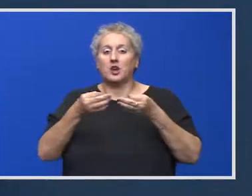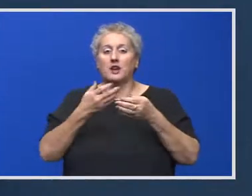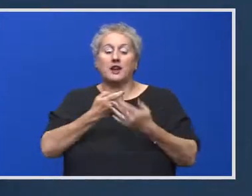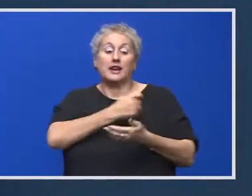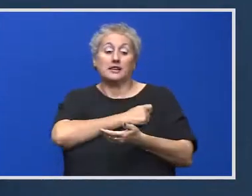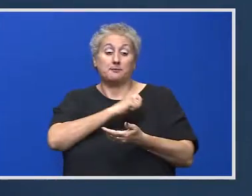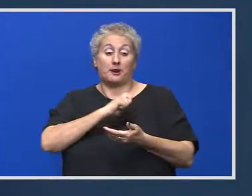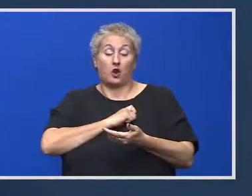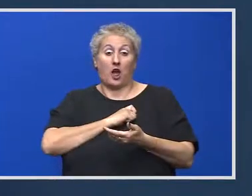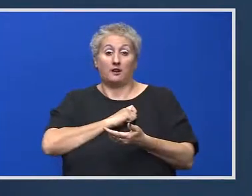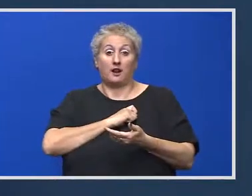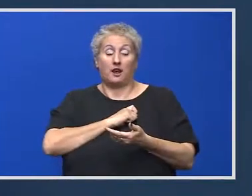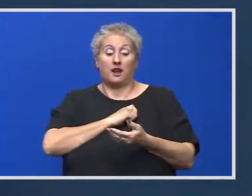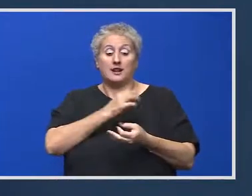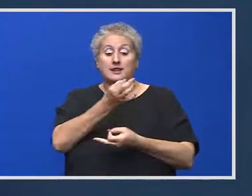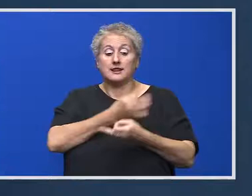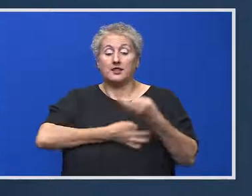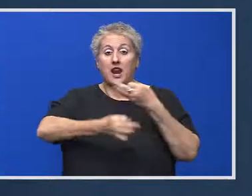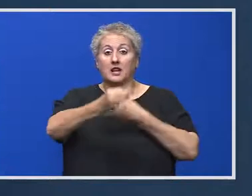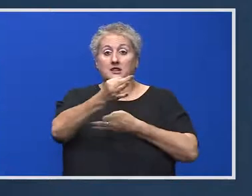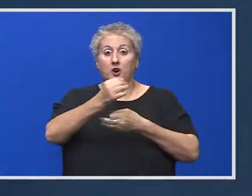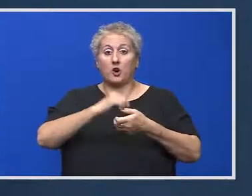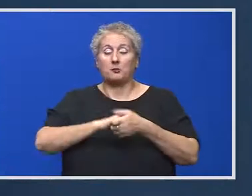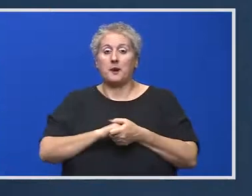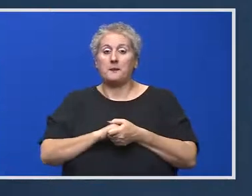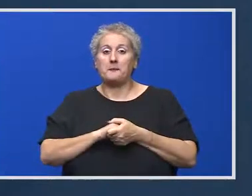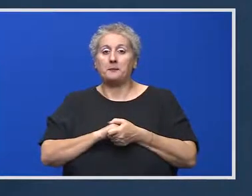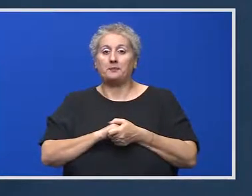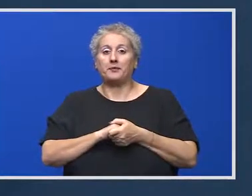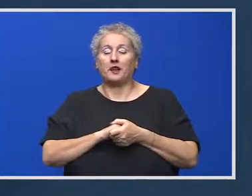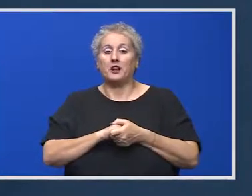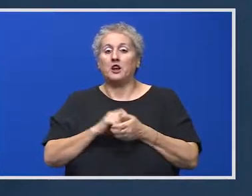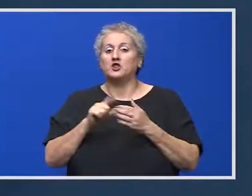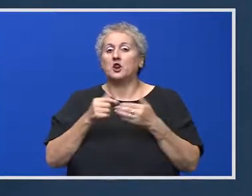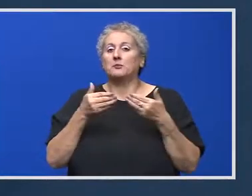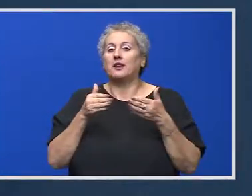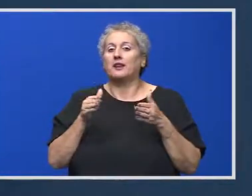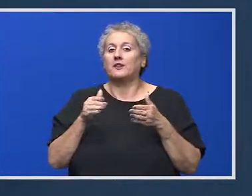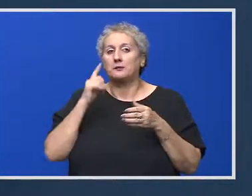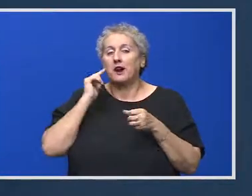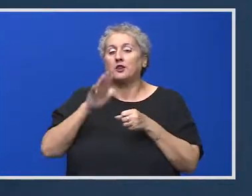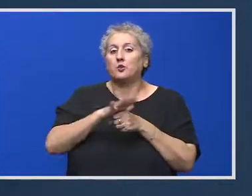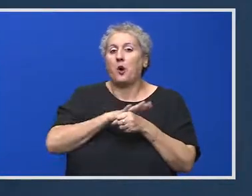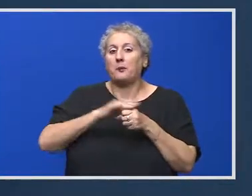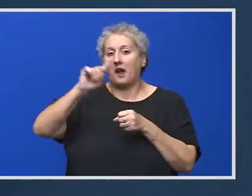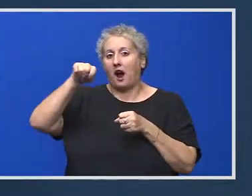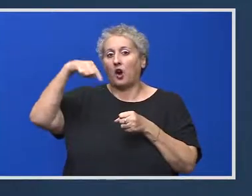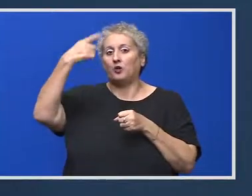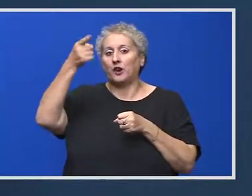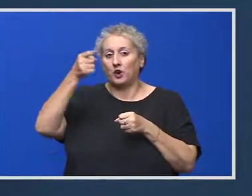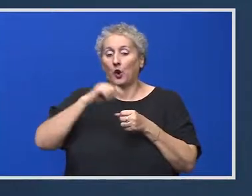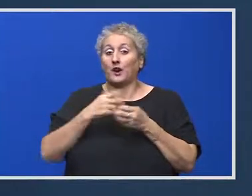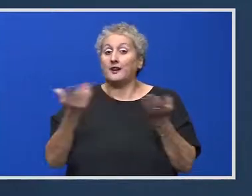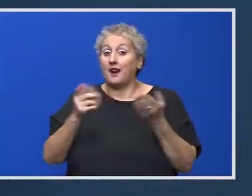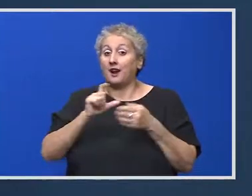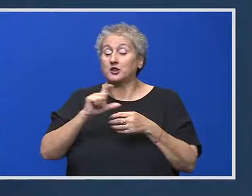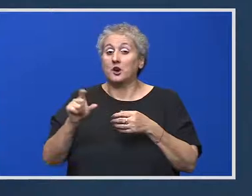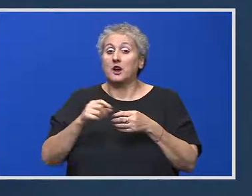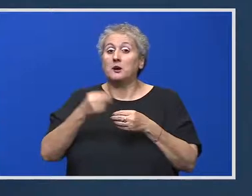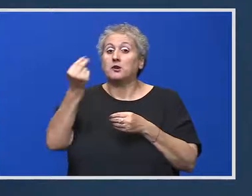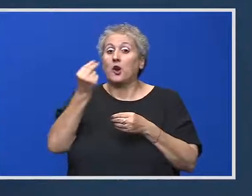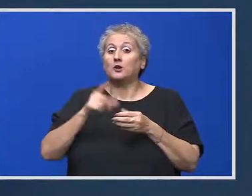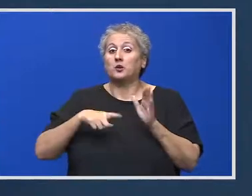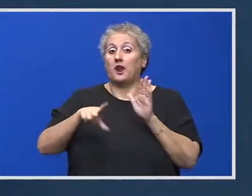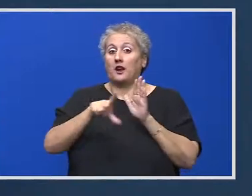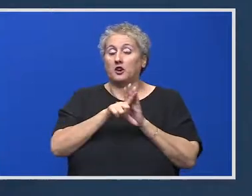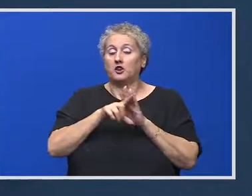inspectoratele ar urma să se transforme sau să fie desfințate? Cel mai devreme, în toamna anului viitor, în cazul în care proiectul de